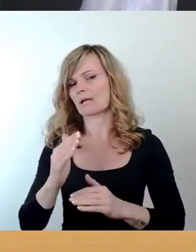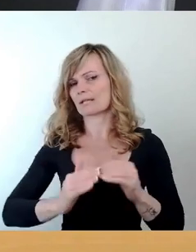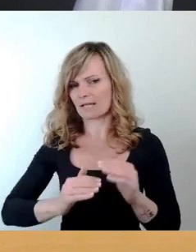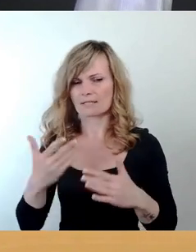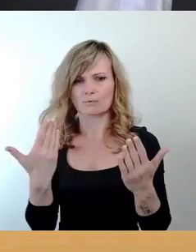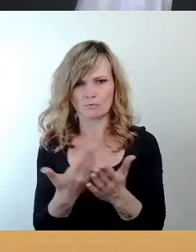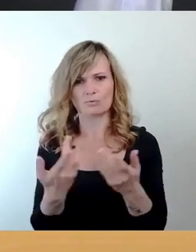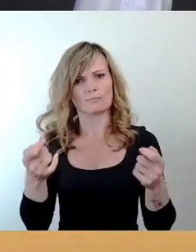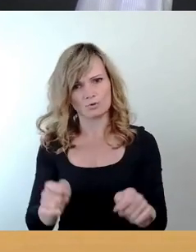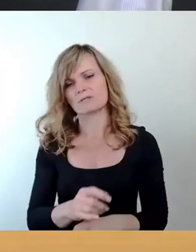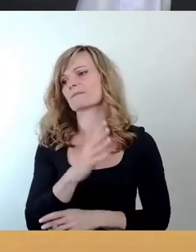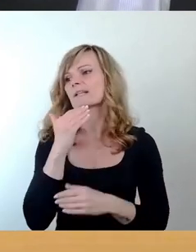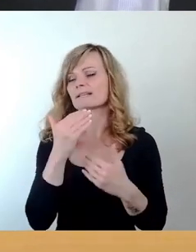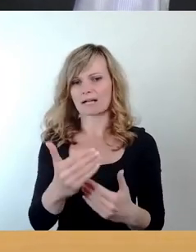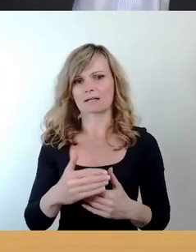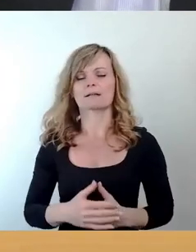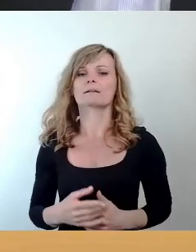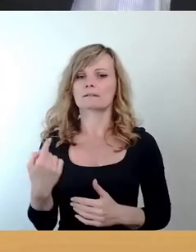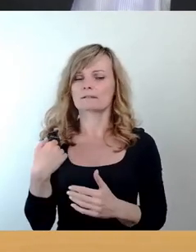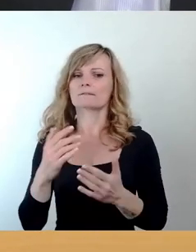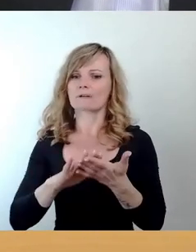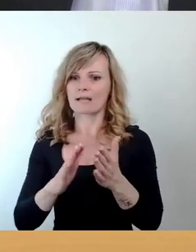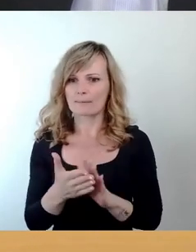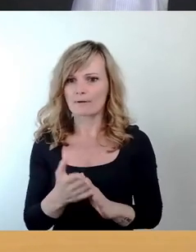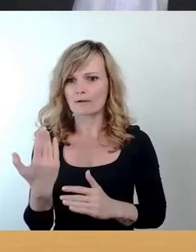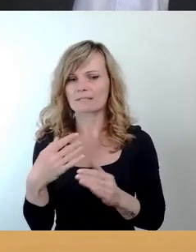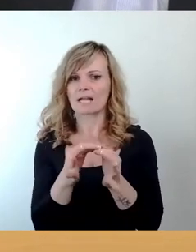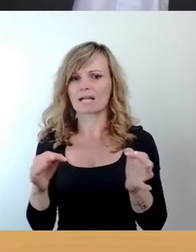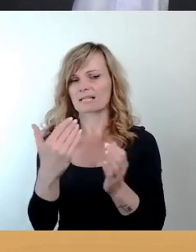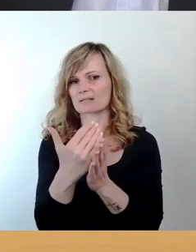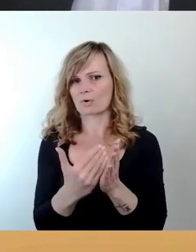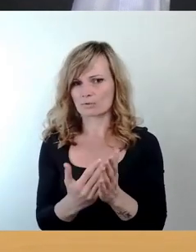Dank. Und wie vereinbart in der Tagesordnung würden wir jetzt mit... Mit... Mit...